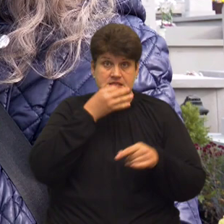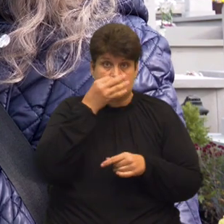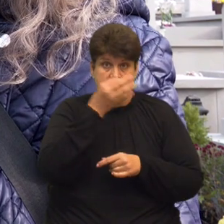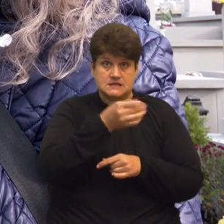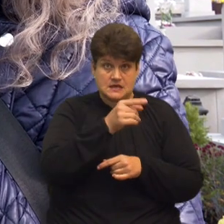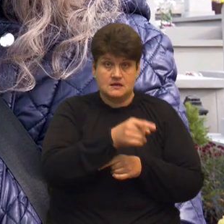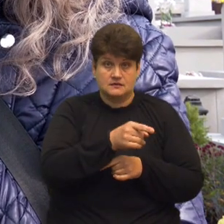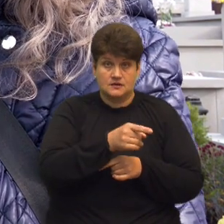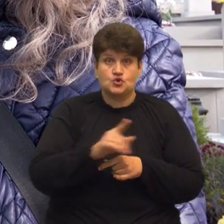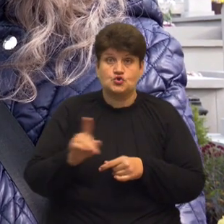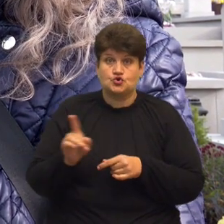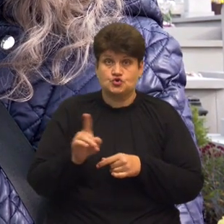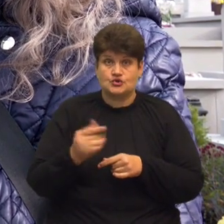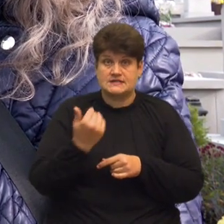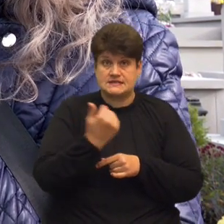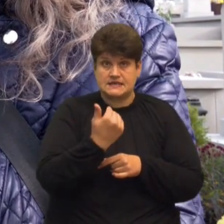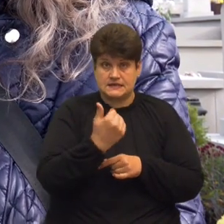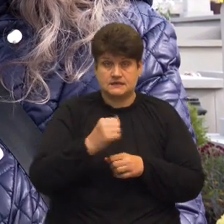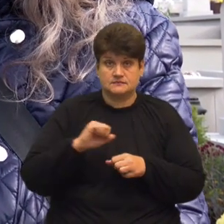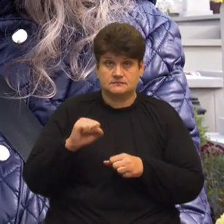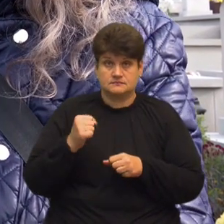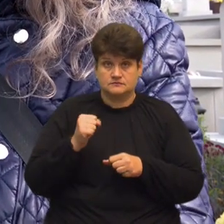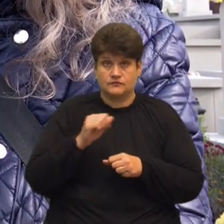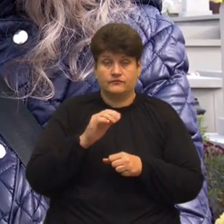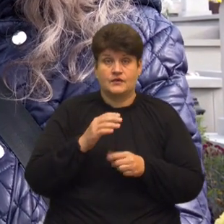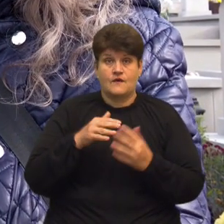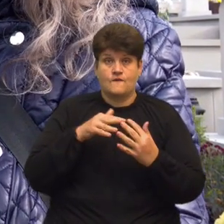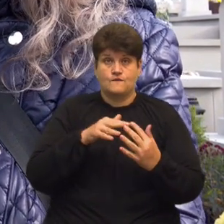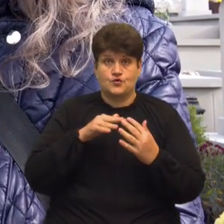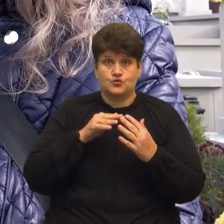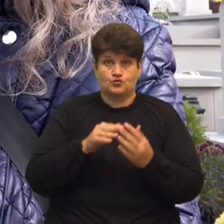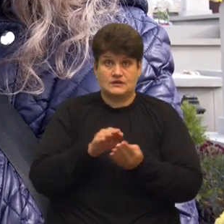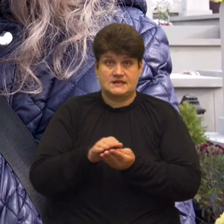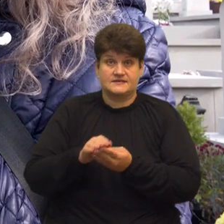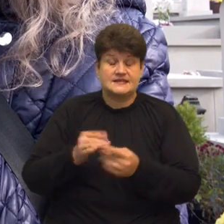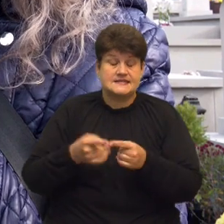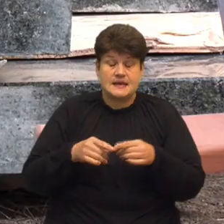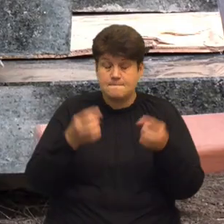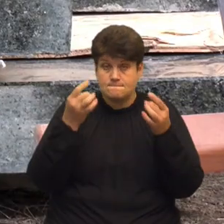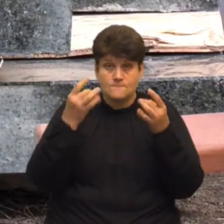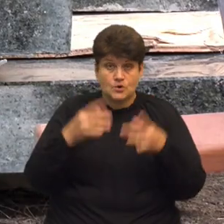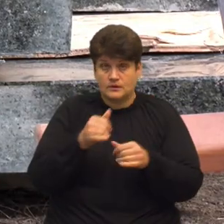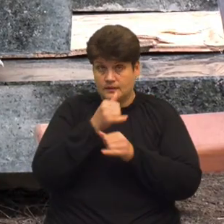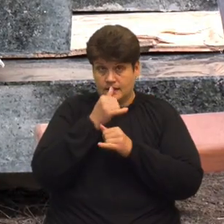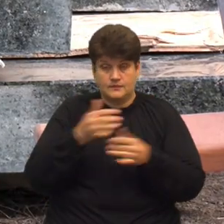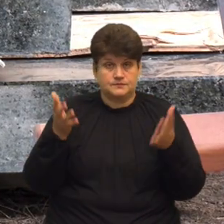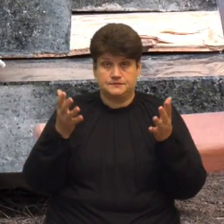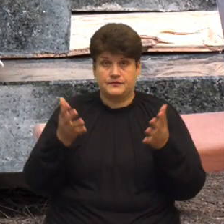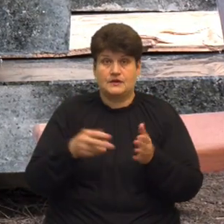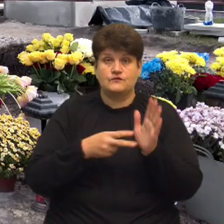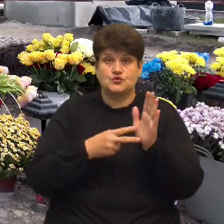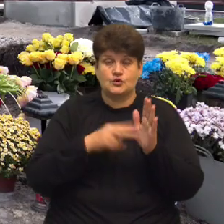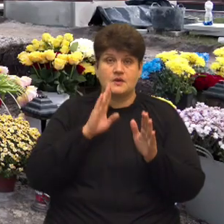що за їхніх побратимів воюють на цвинтарі, це просто невиносимо О сьомій ранку